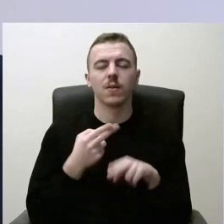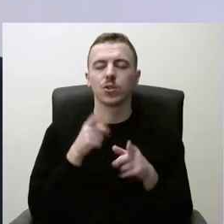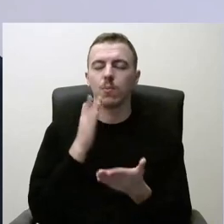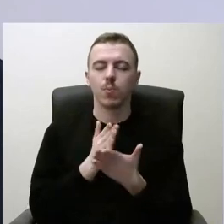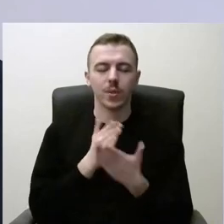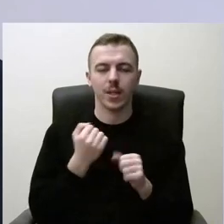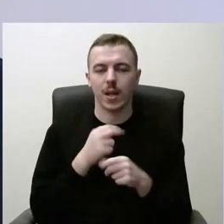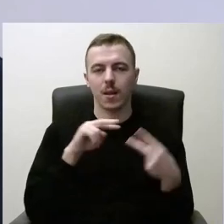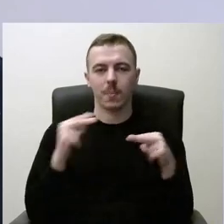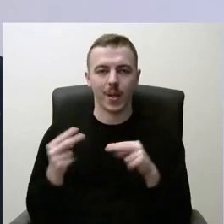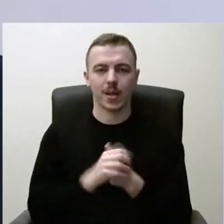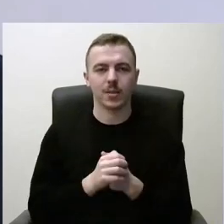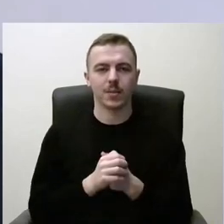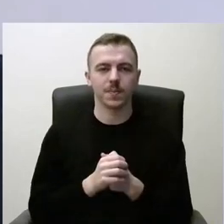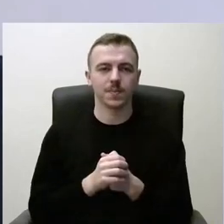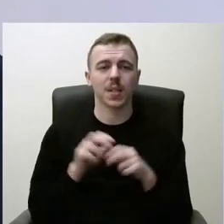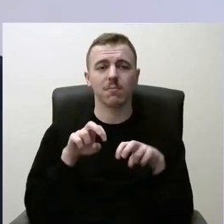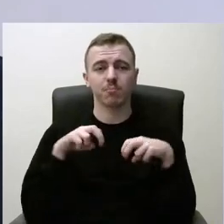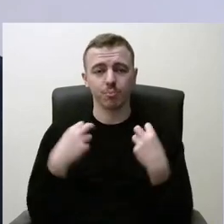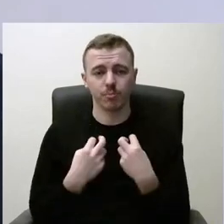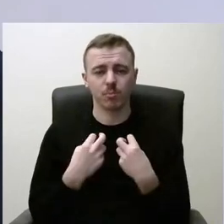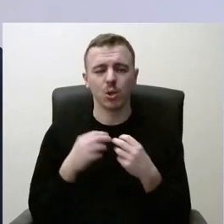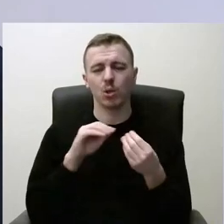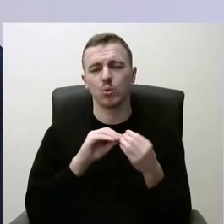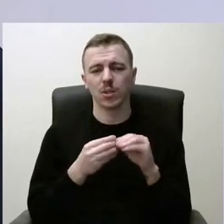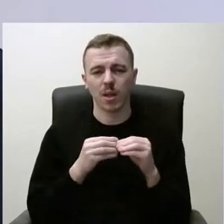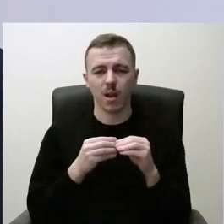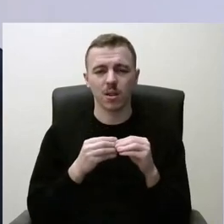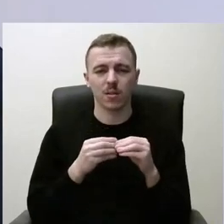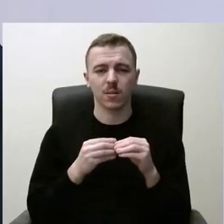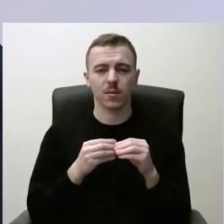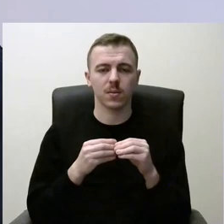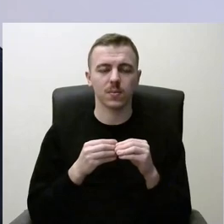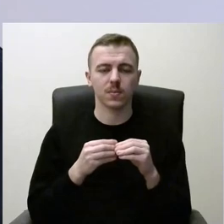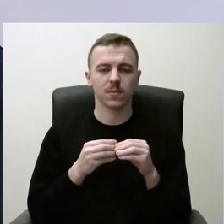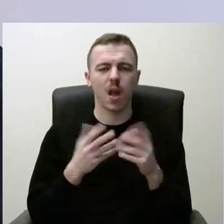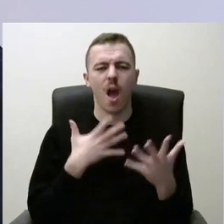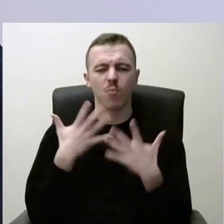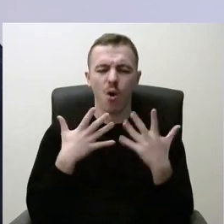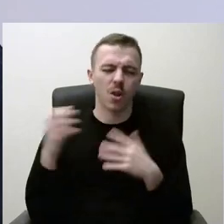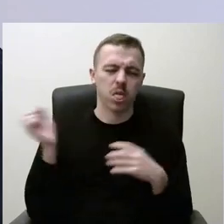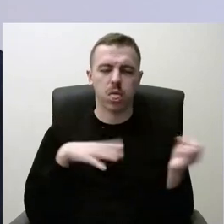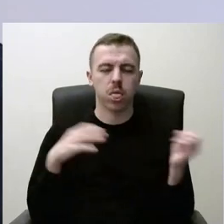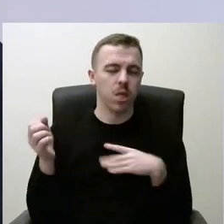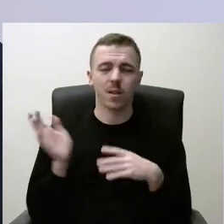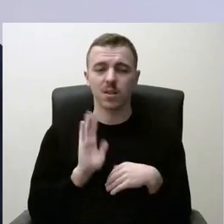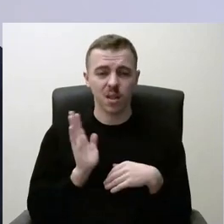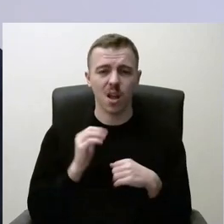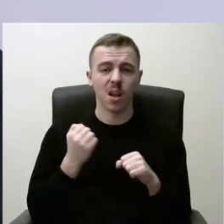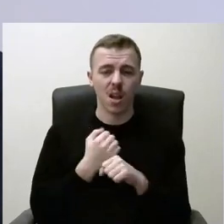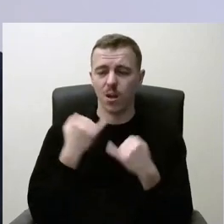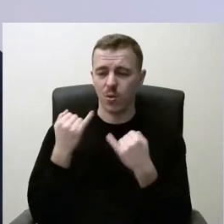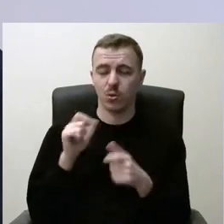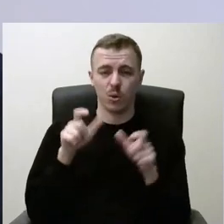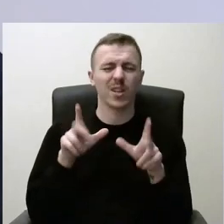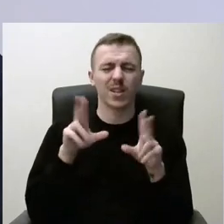pakeisti ir susėdus susitarti ne emociškai, bet tiesiog taip, kaip reikia žmonėm. Ir tai tikrai galima